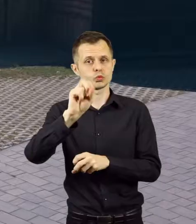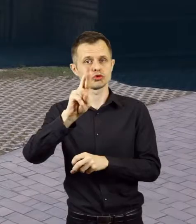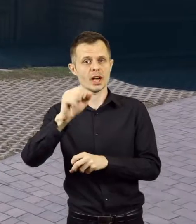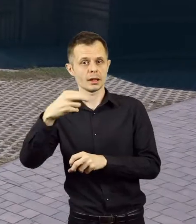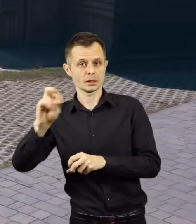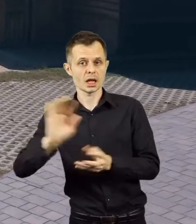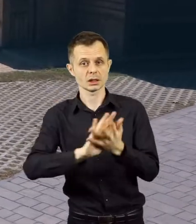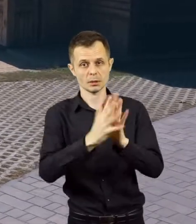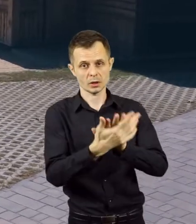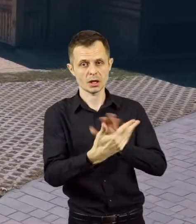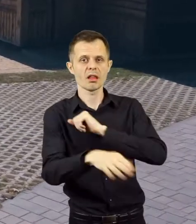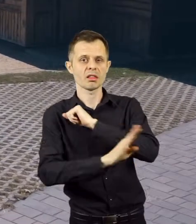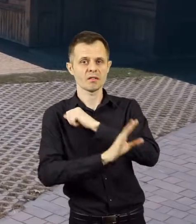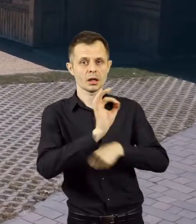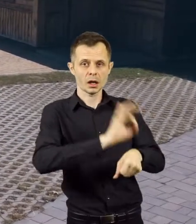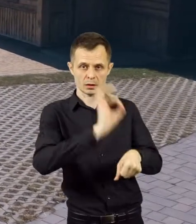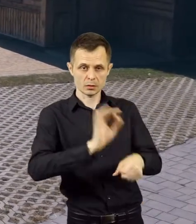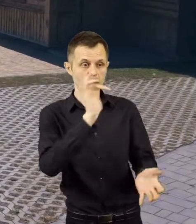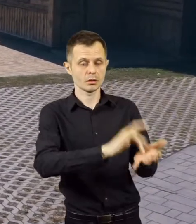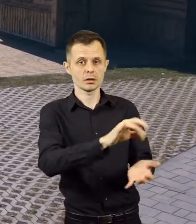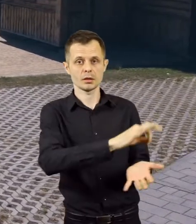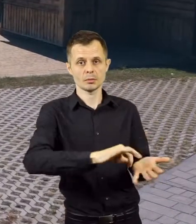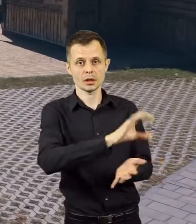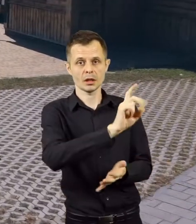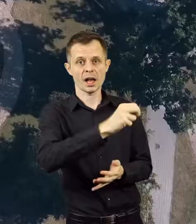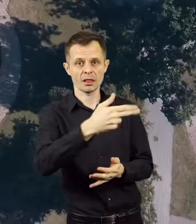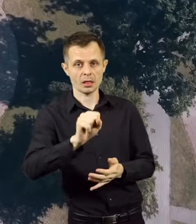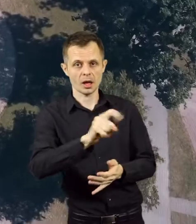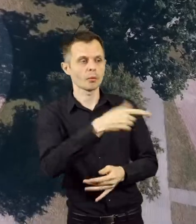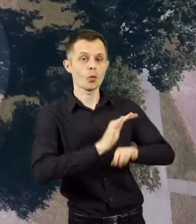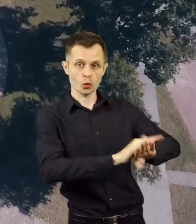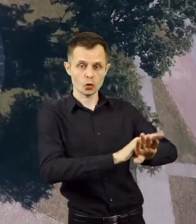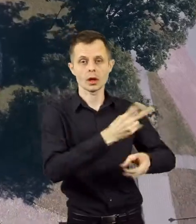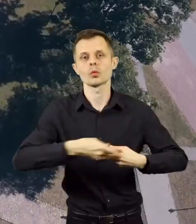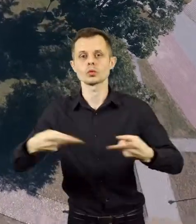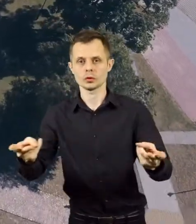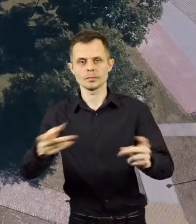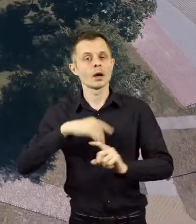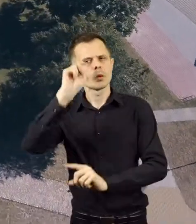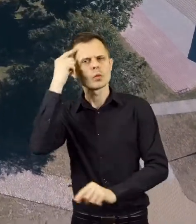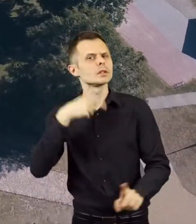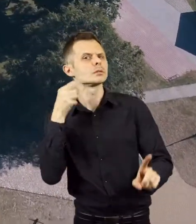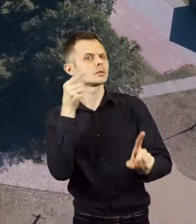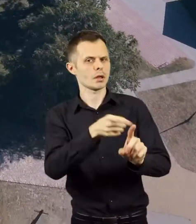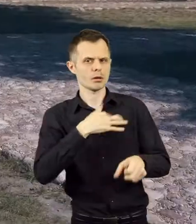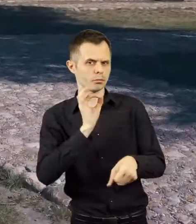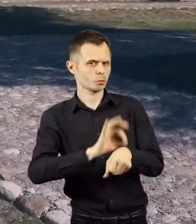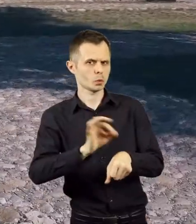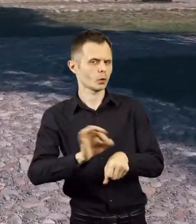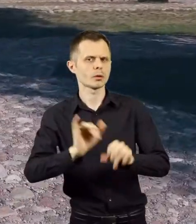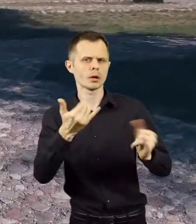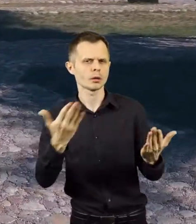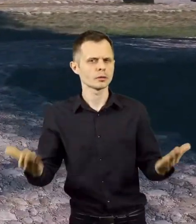Nadburzańskie zabytki architektury drewnianej w gminie Hanna – ochrona i udostępnianie. A głównym elementem